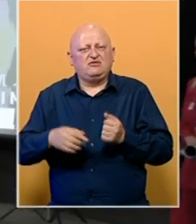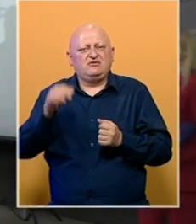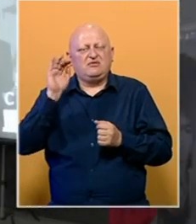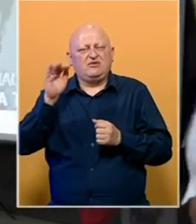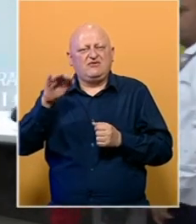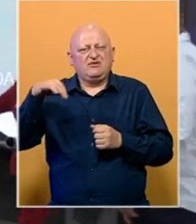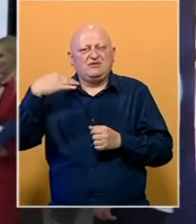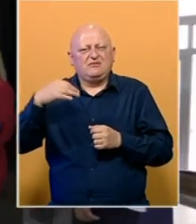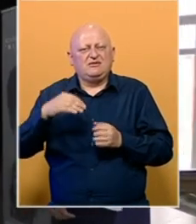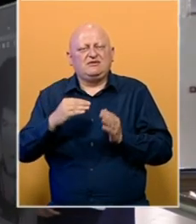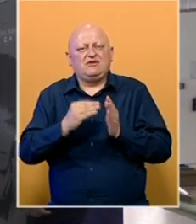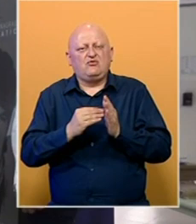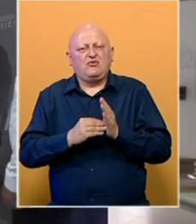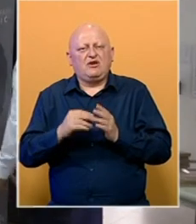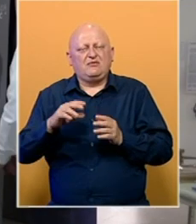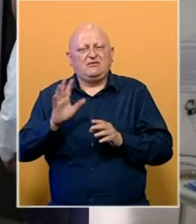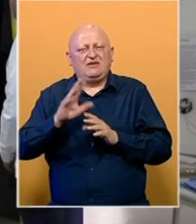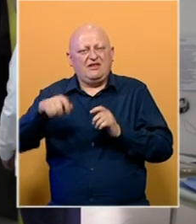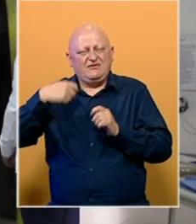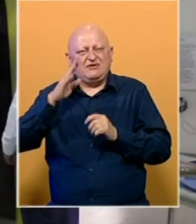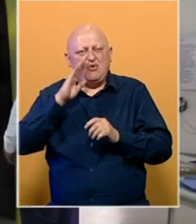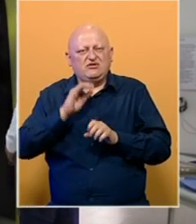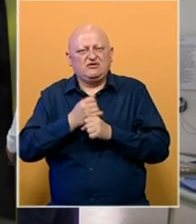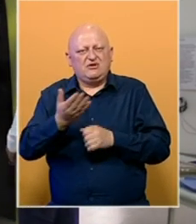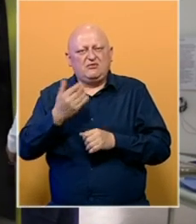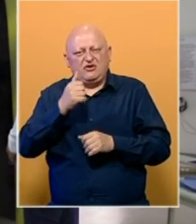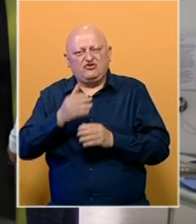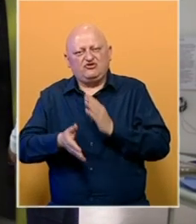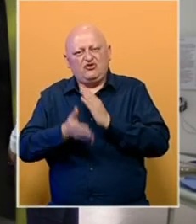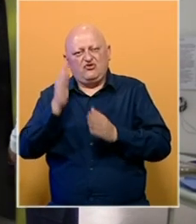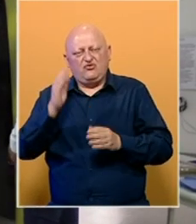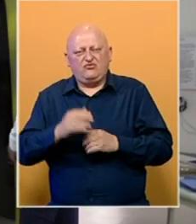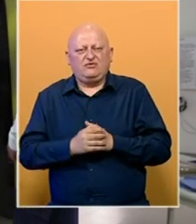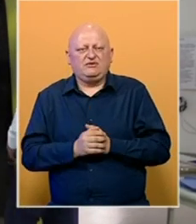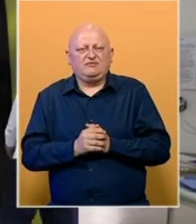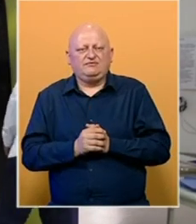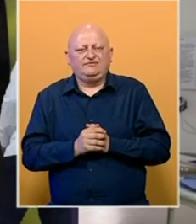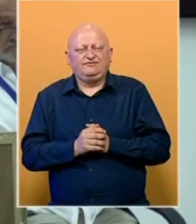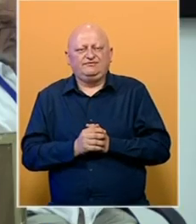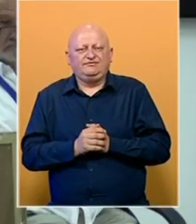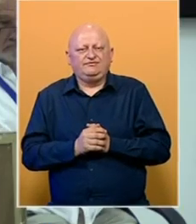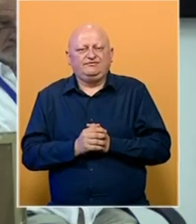posljednji put se javio iz Srebrenice u program radio i televizije Bosne i Hercegovine prije nego što je ubijen.